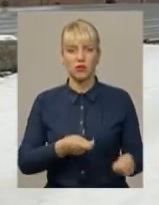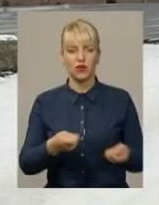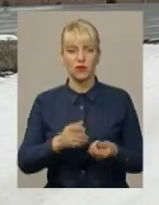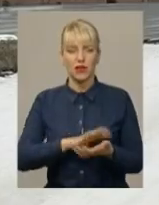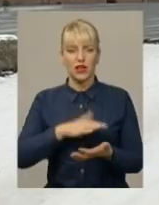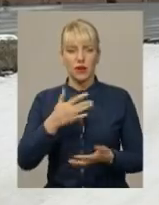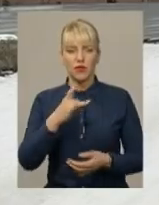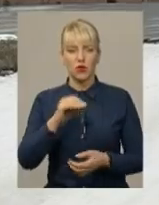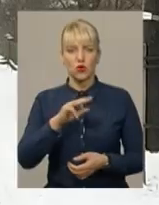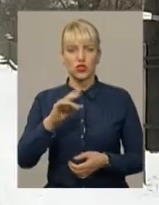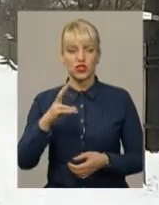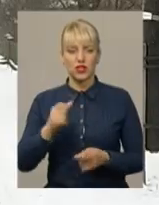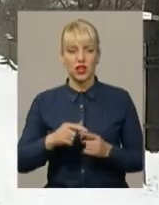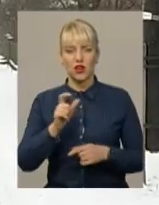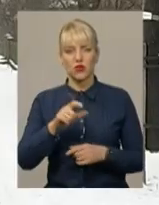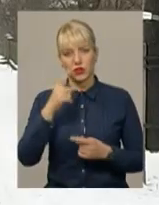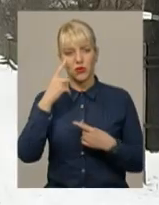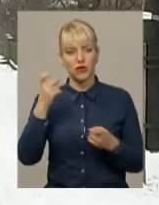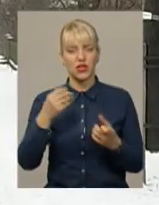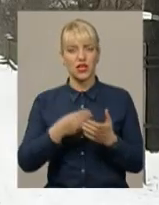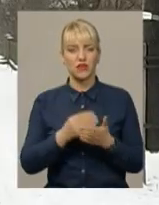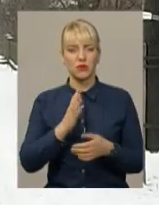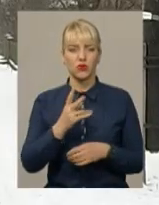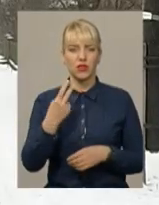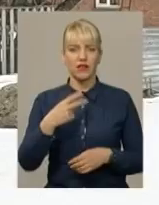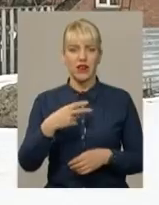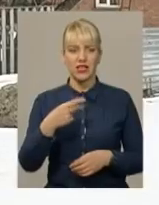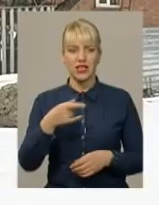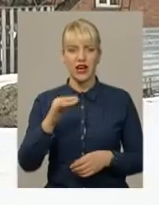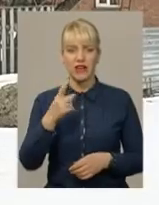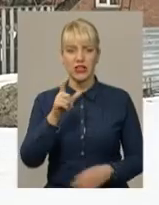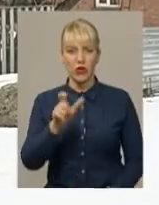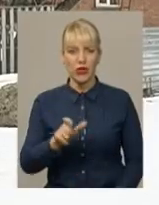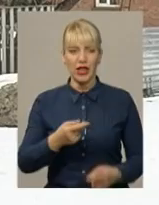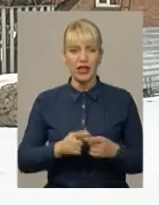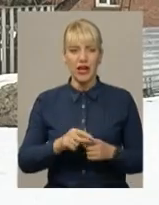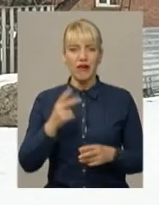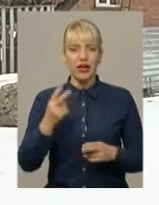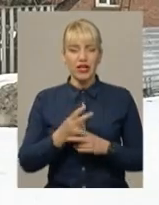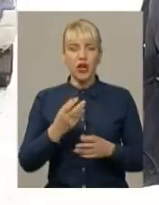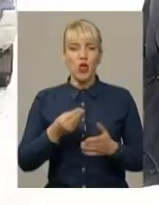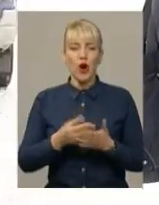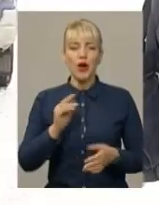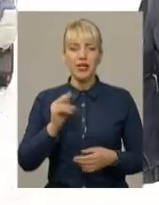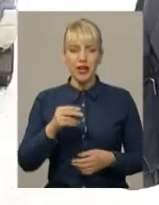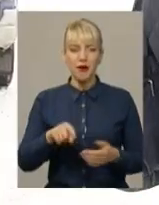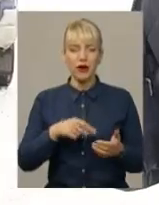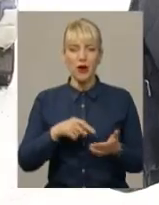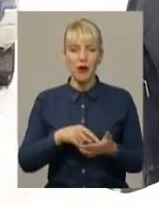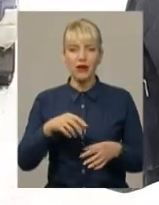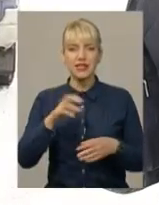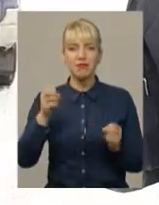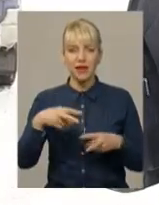у Ружичній. Тутешнім жителям повідомили, тариф встановитиме майже 20 гривень з людини, а це вдвічі дорожче, ніж у комунального підприємства